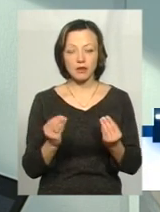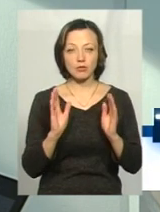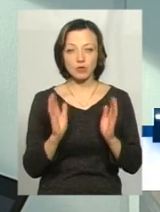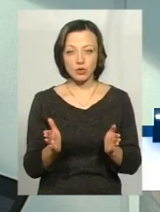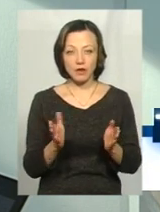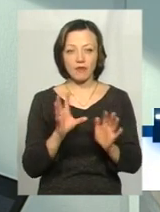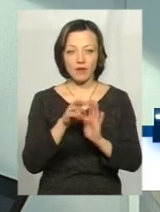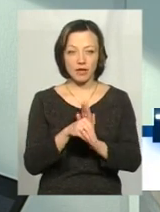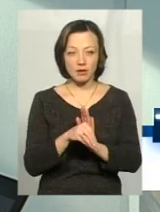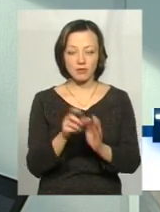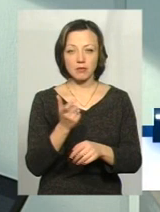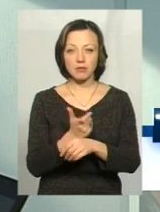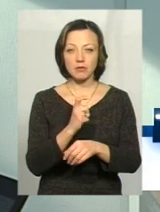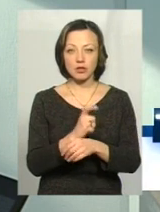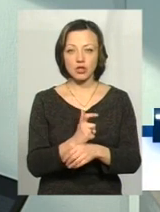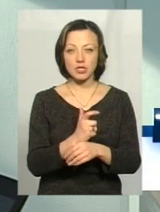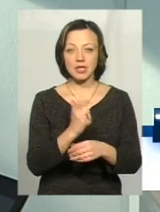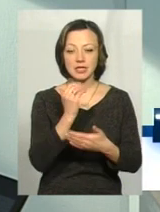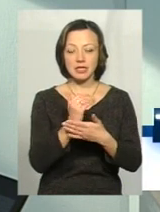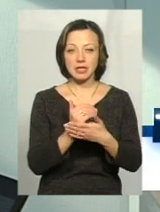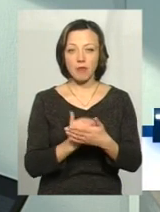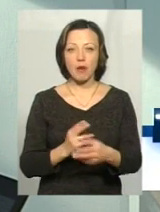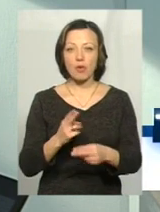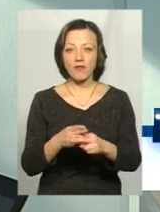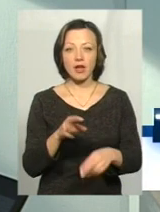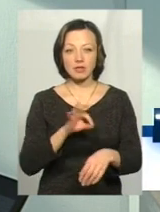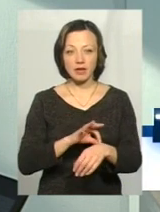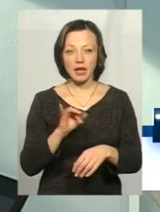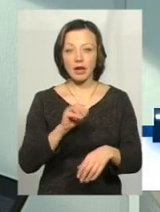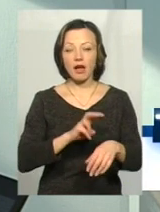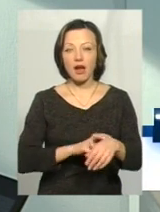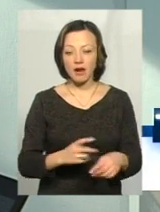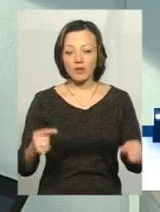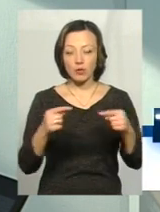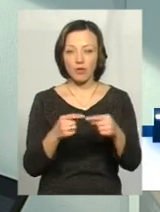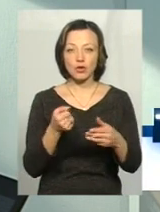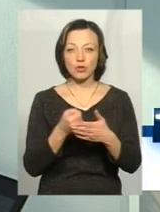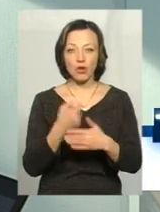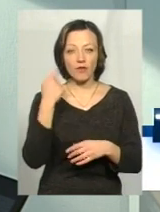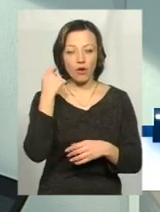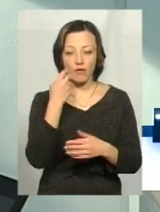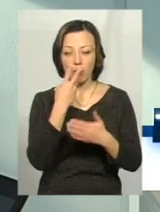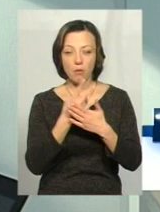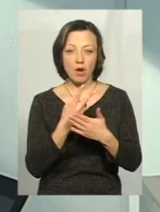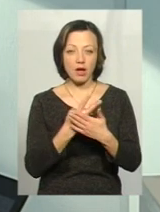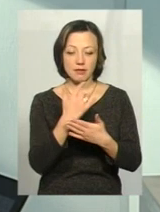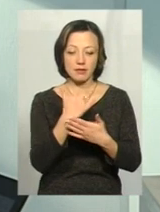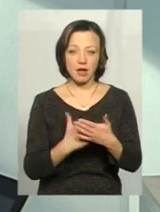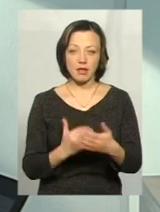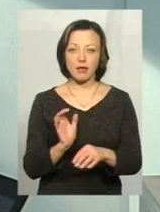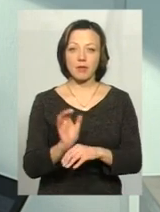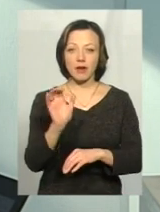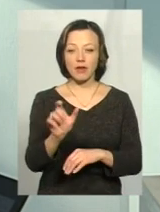введена більша система профілактики захворювань. І лікарі, відповідно до вікових показань, будуть